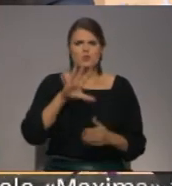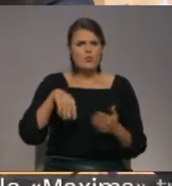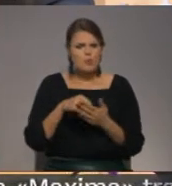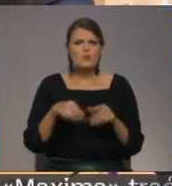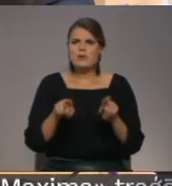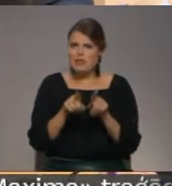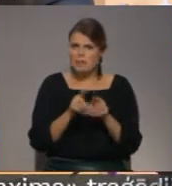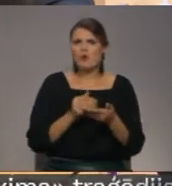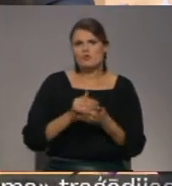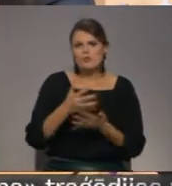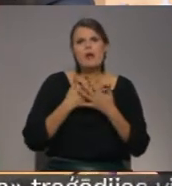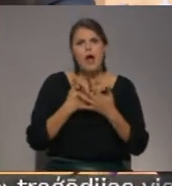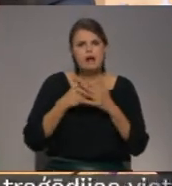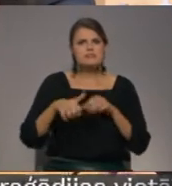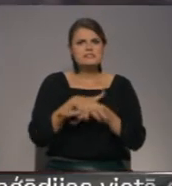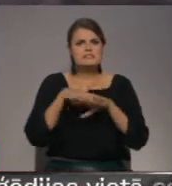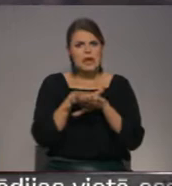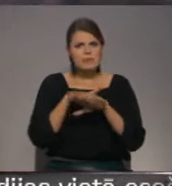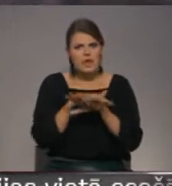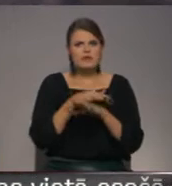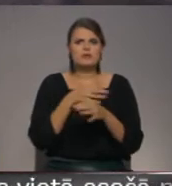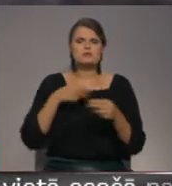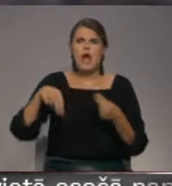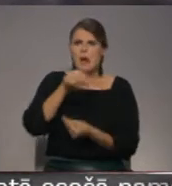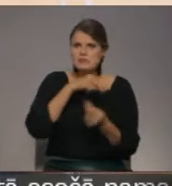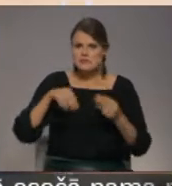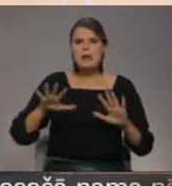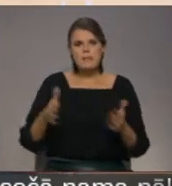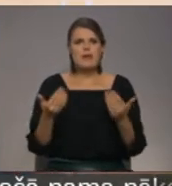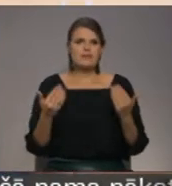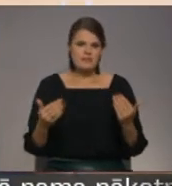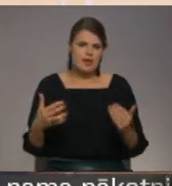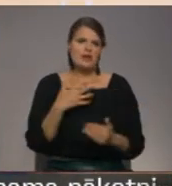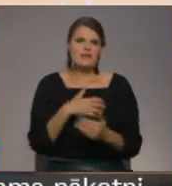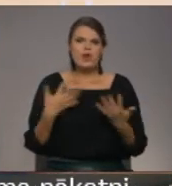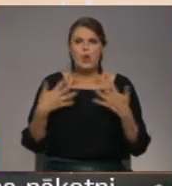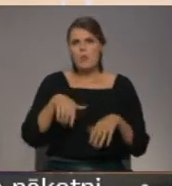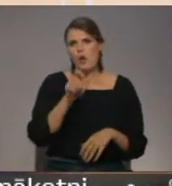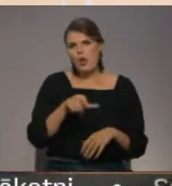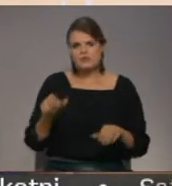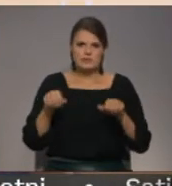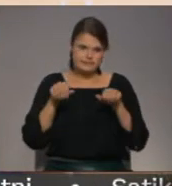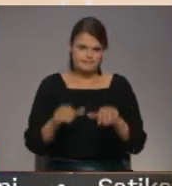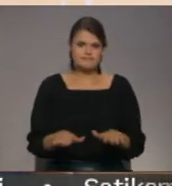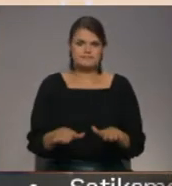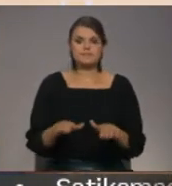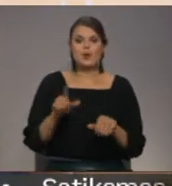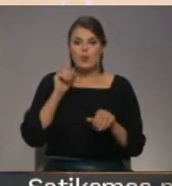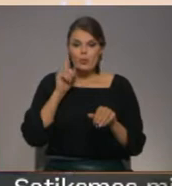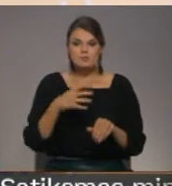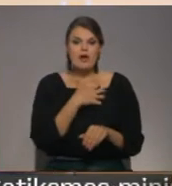sabiedriskā apspriešana, bet tagad tuvojas laiks politikiem pieņemt lēmumu. Es neslēpjos skaits, ka tas ir ministrijas piedāvājums, ar ko mēs ejam.